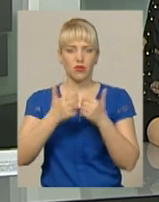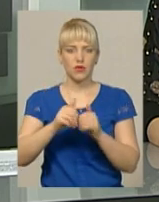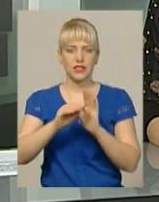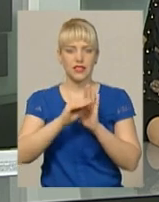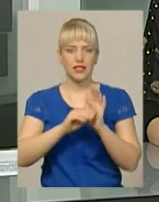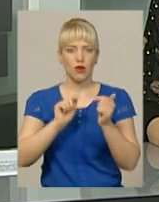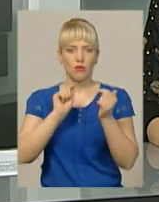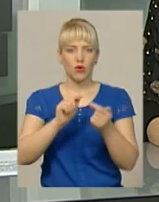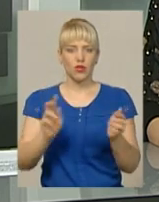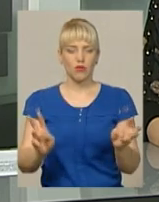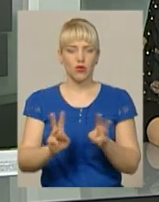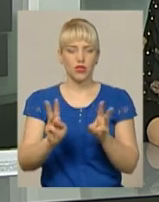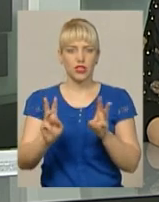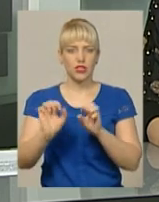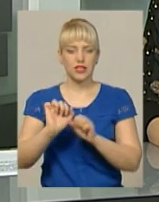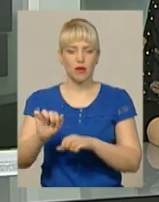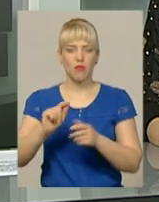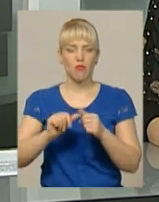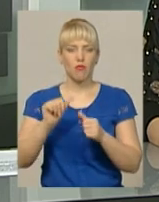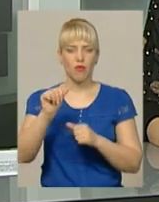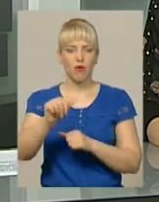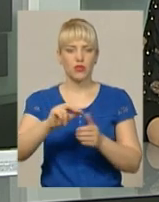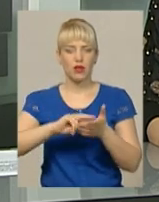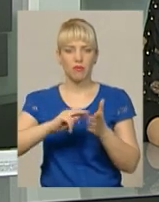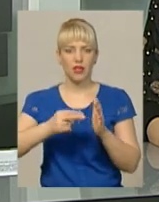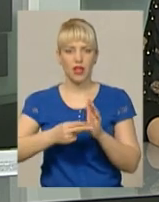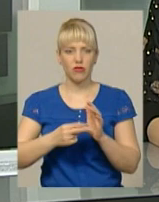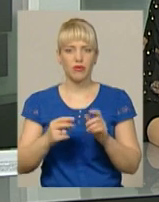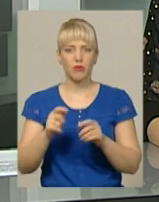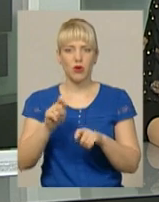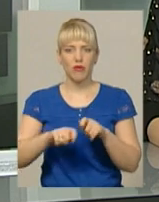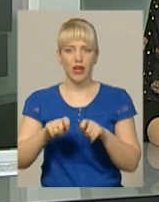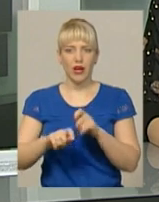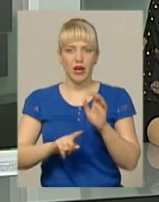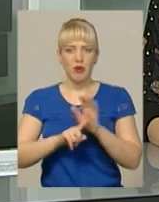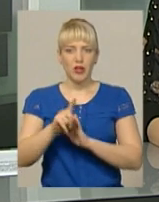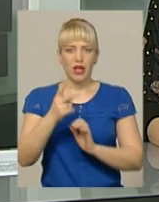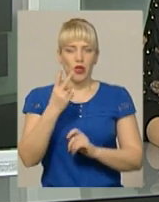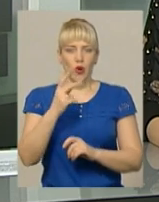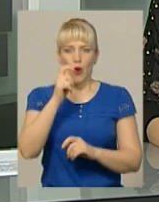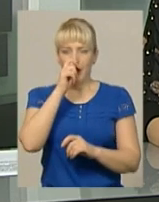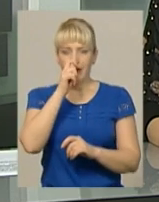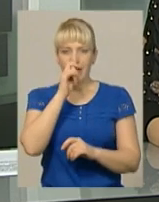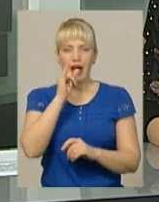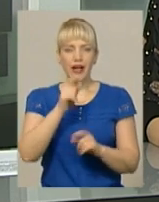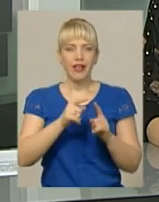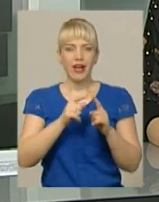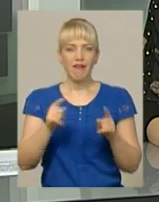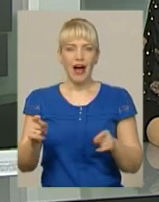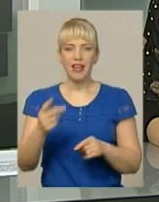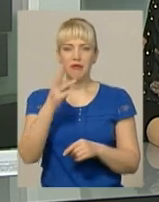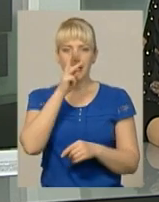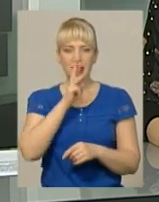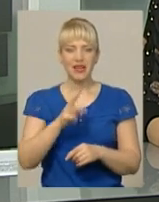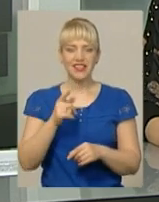захисту. Нагадаю, позапланові перевірки закладів масового перебування людей в області розпочалися 2 квітня і триватимуть 3 місяці.